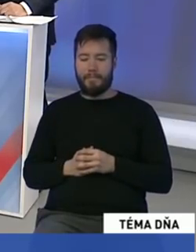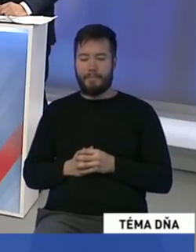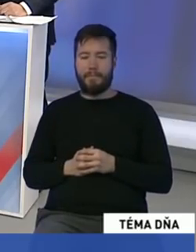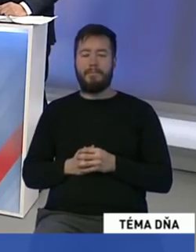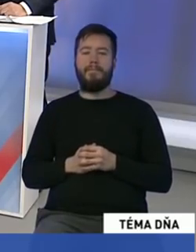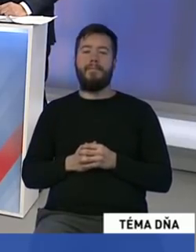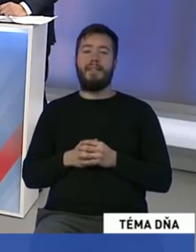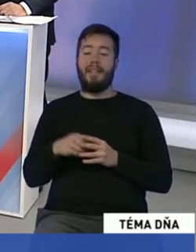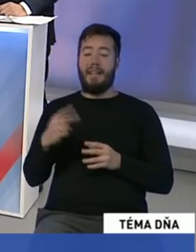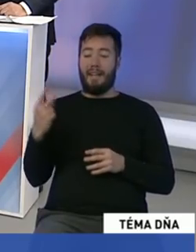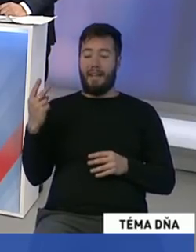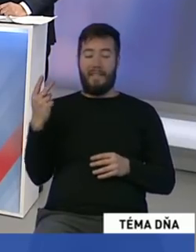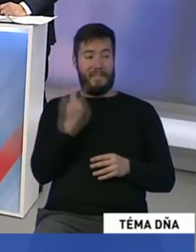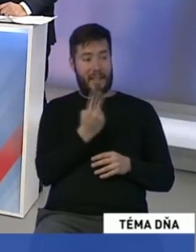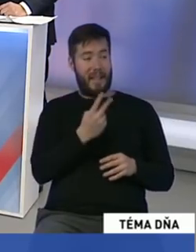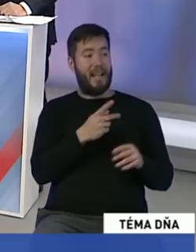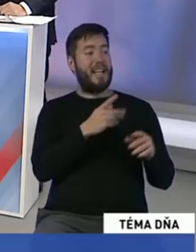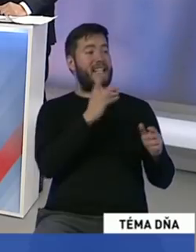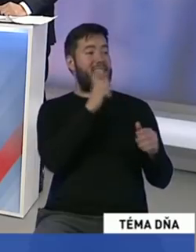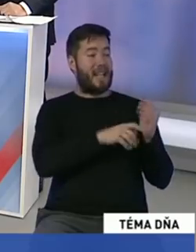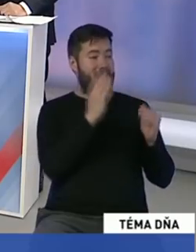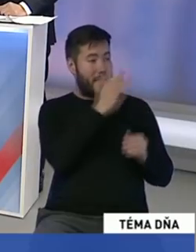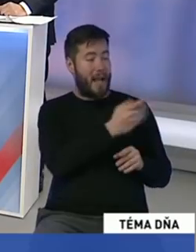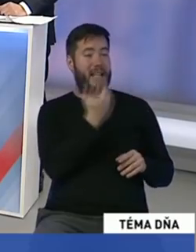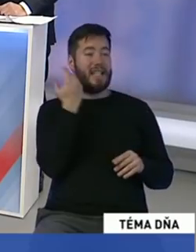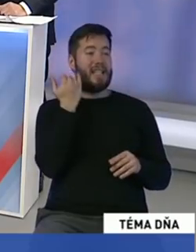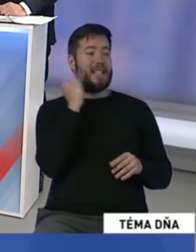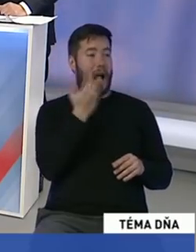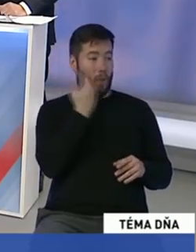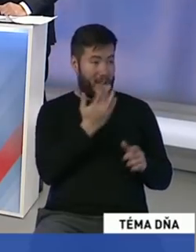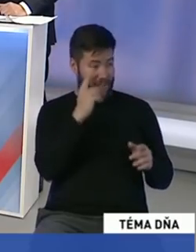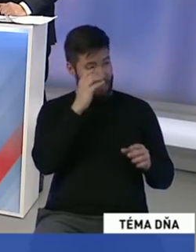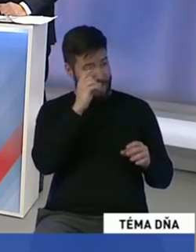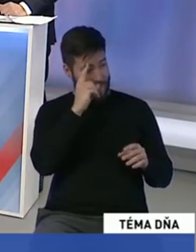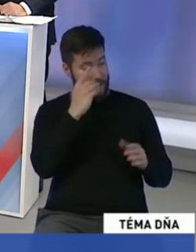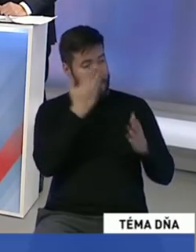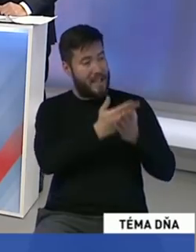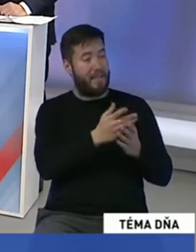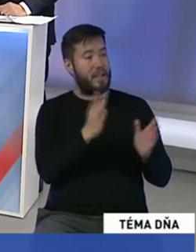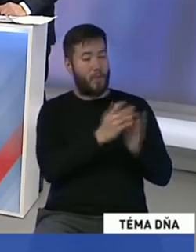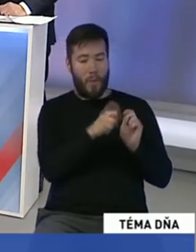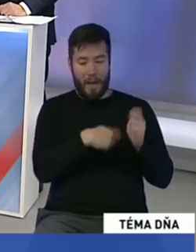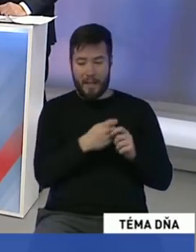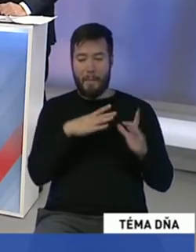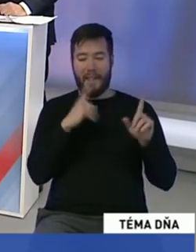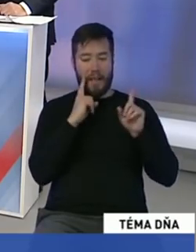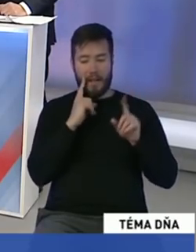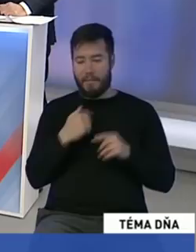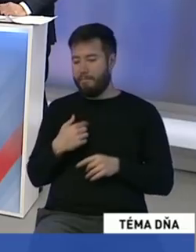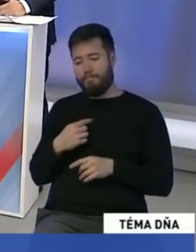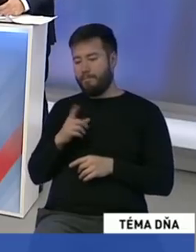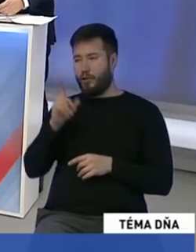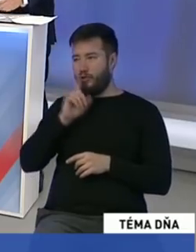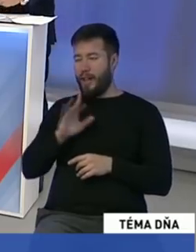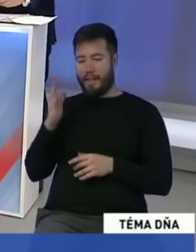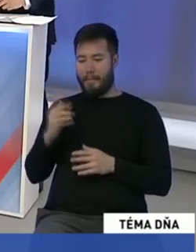SD. Preto sa spýtam, či si viete predstaví príplnú spolupracu, aj keď už tuším odpoveď? Pán Hatas? Bohužiaľ, nie. Pán